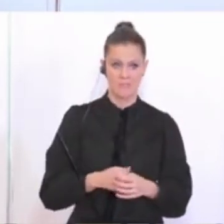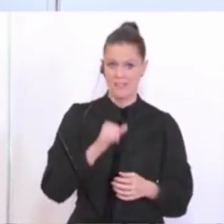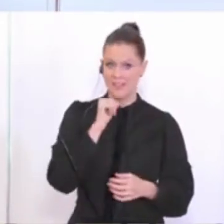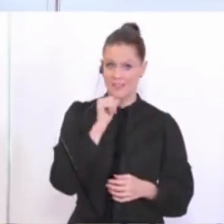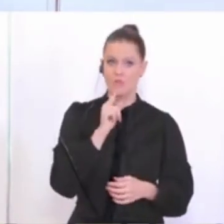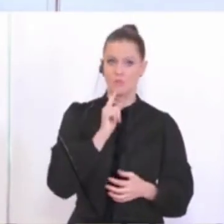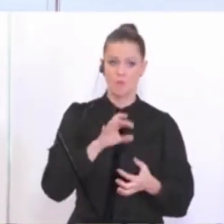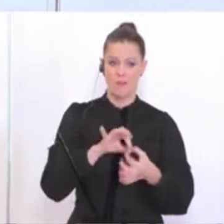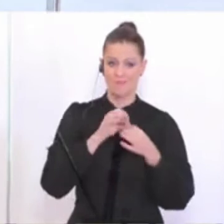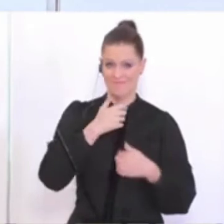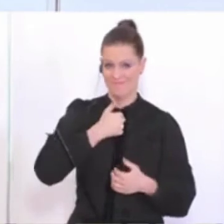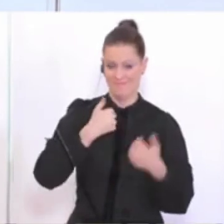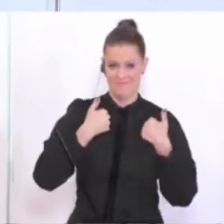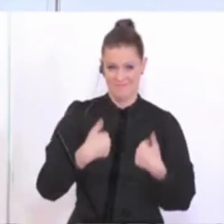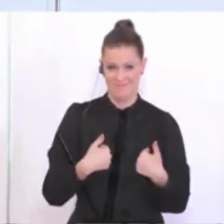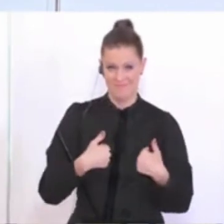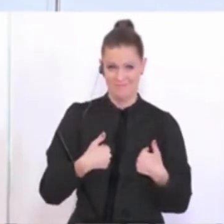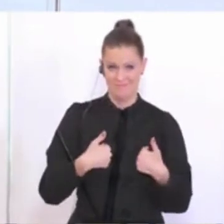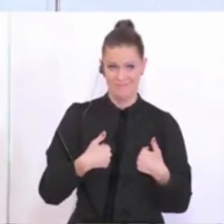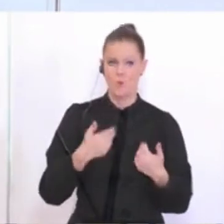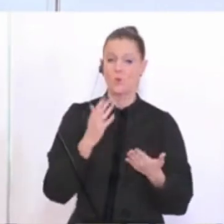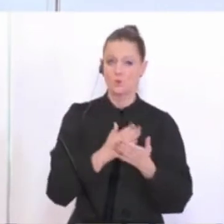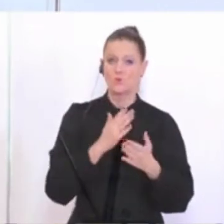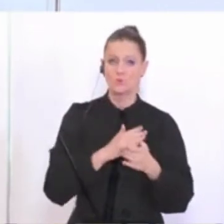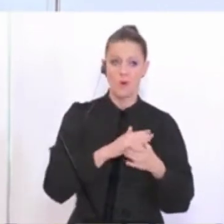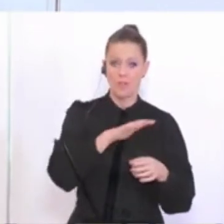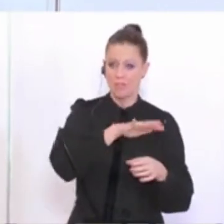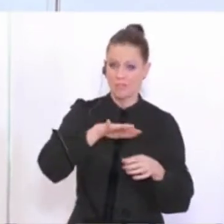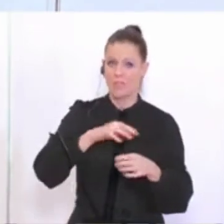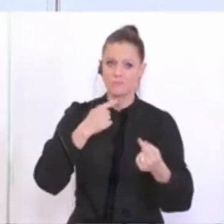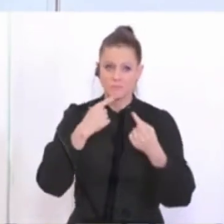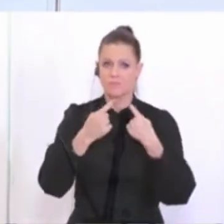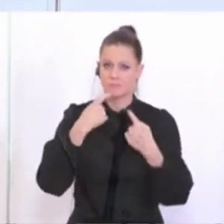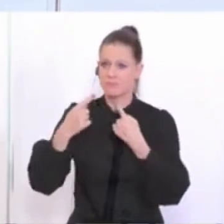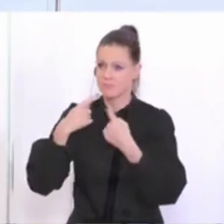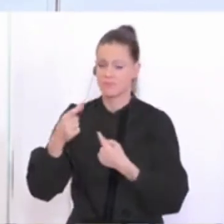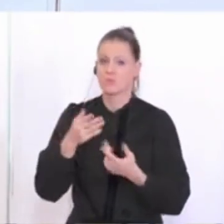ist, dass man sich in verschiedenen Ressorts auch darüber schon Gedanken gemacht hat, naheliegenderweise.